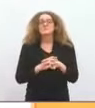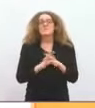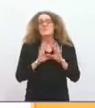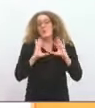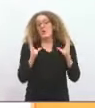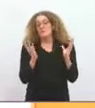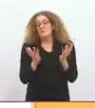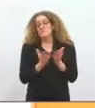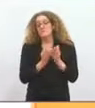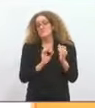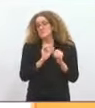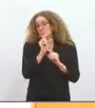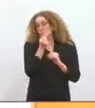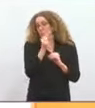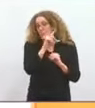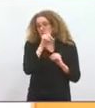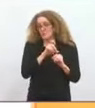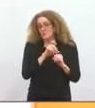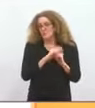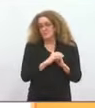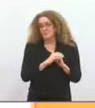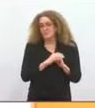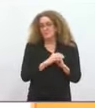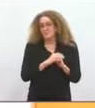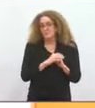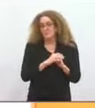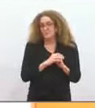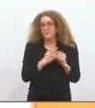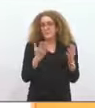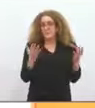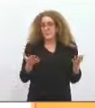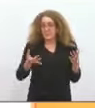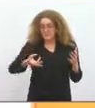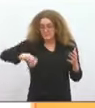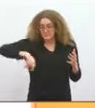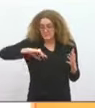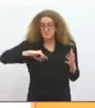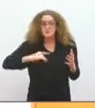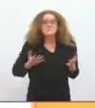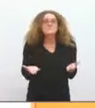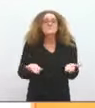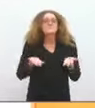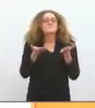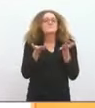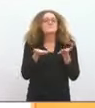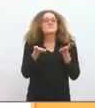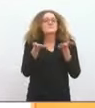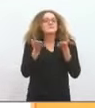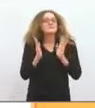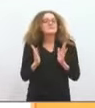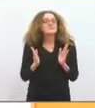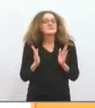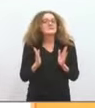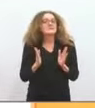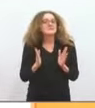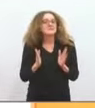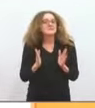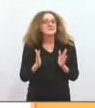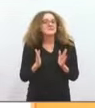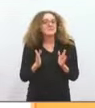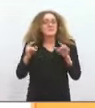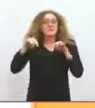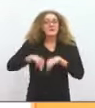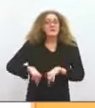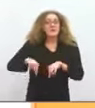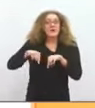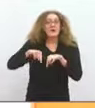Alors, première chose, c'est le fait que nous ayons décidé de contractualiser avec l'État